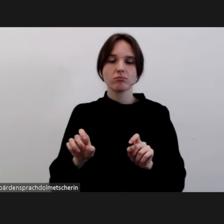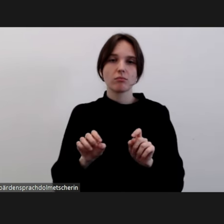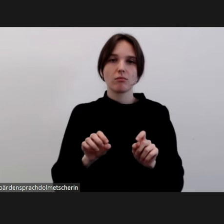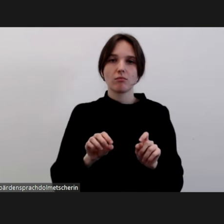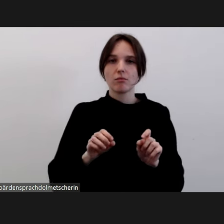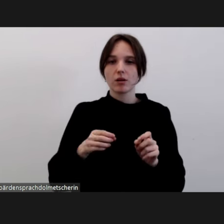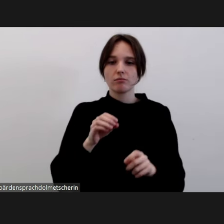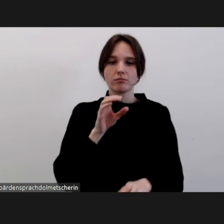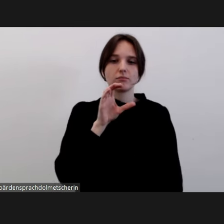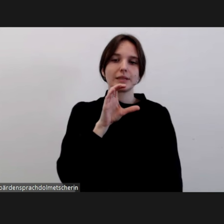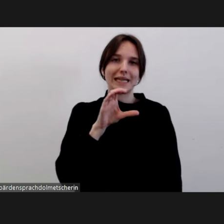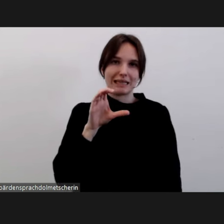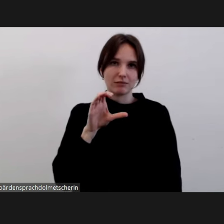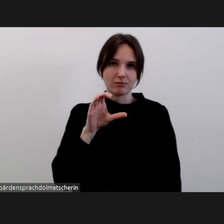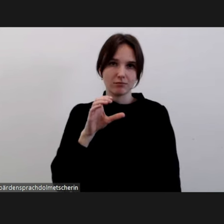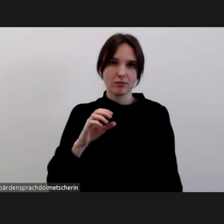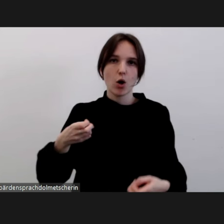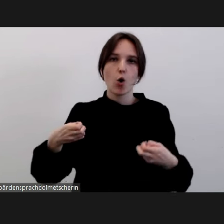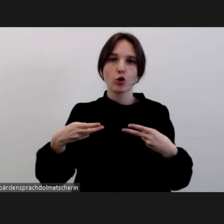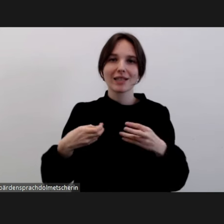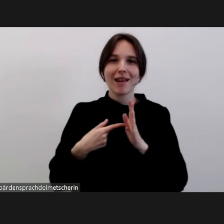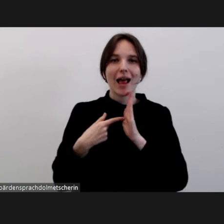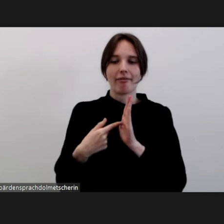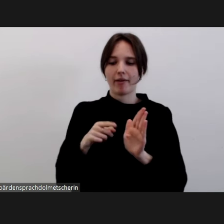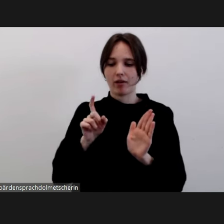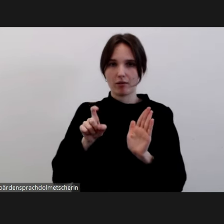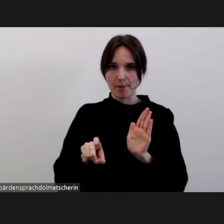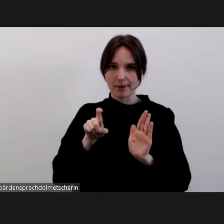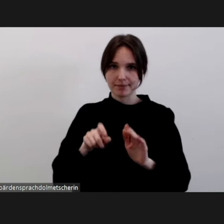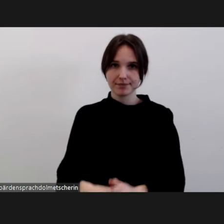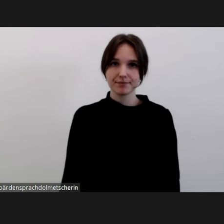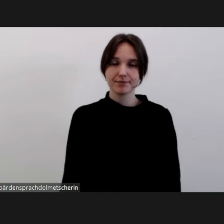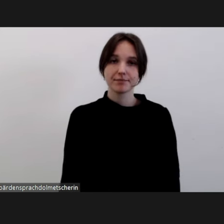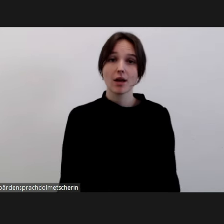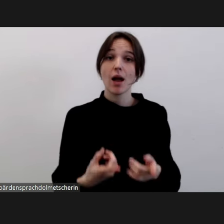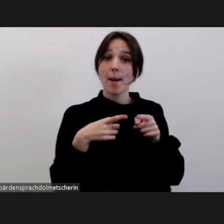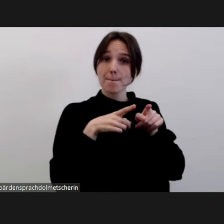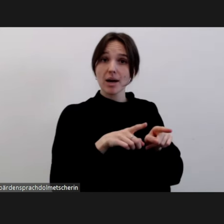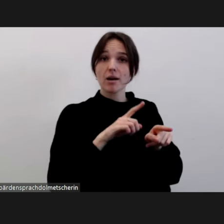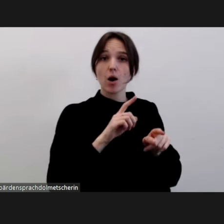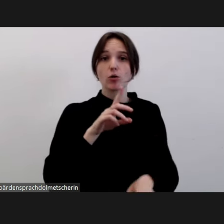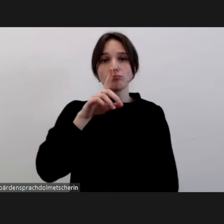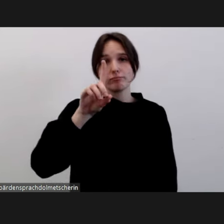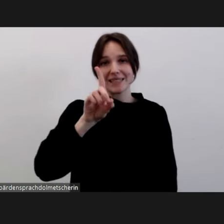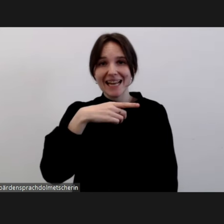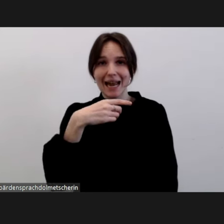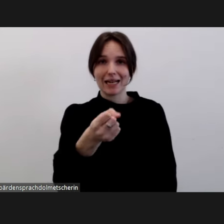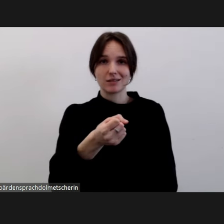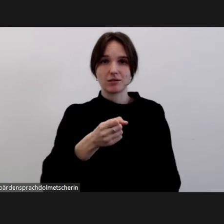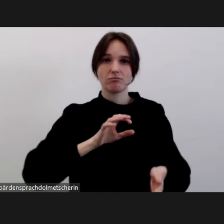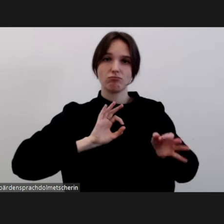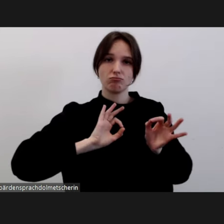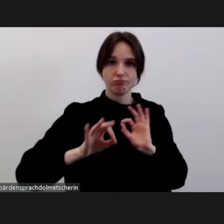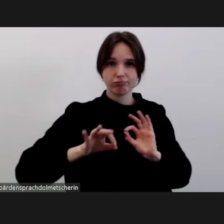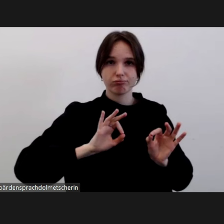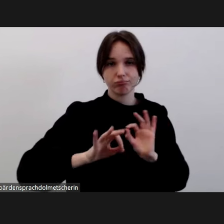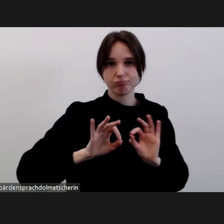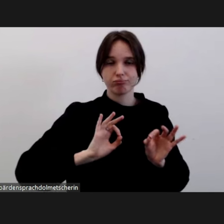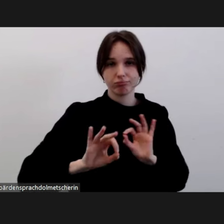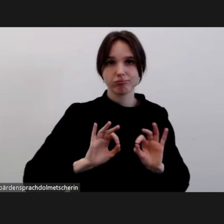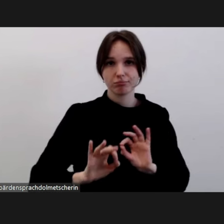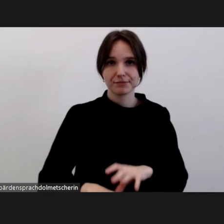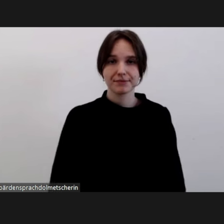unten nutzen und es wird, die Veranstaltung wird simultan in deutsche Gebärdensprache gedolmetscht.